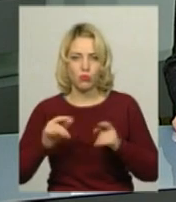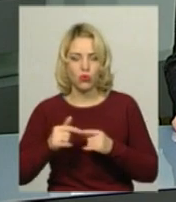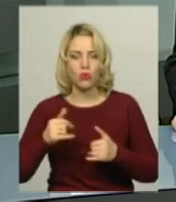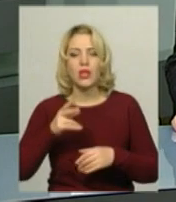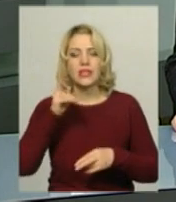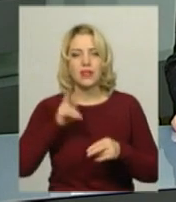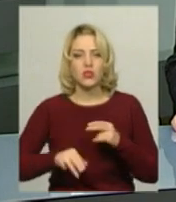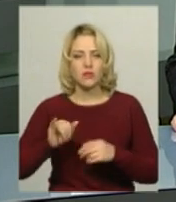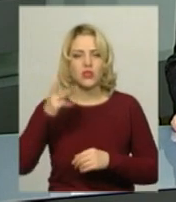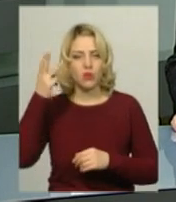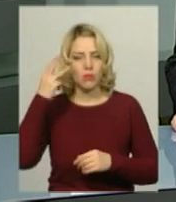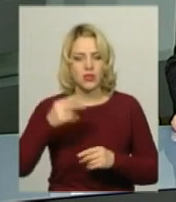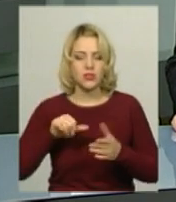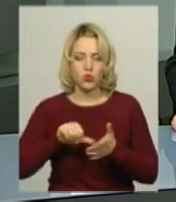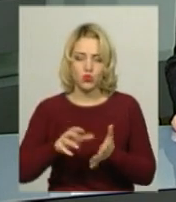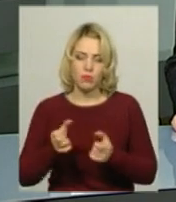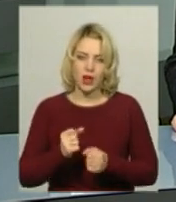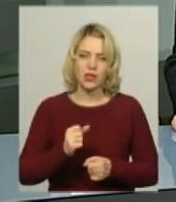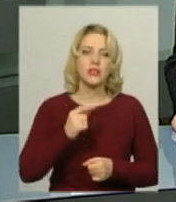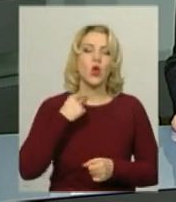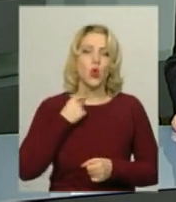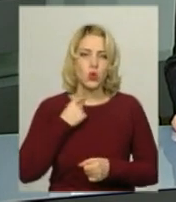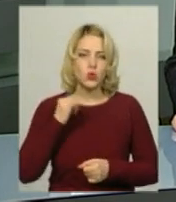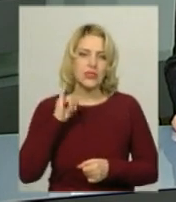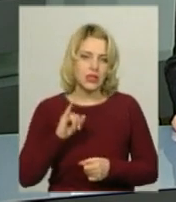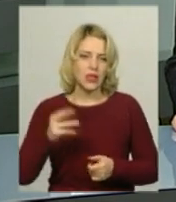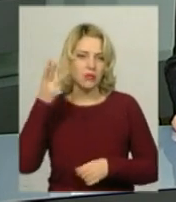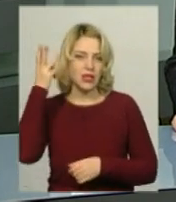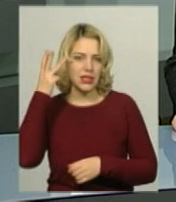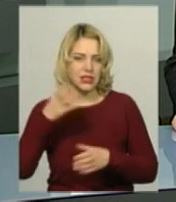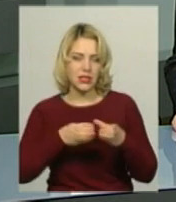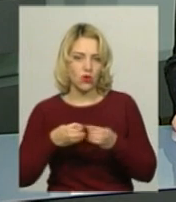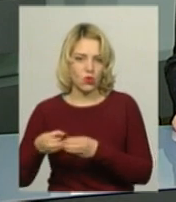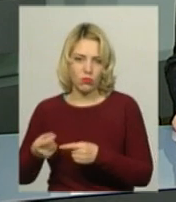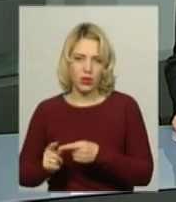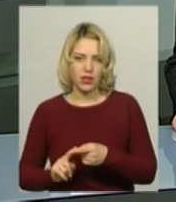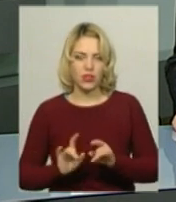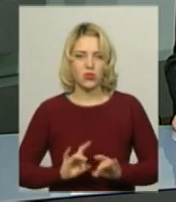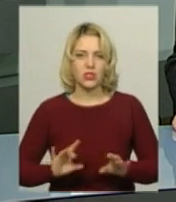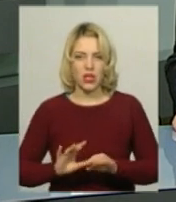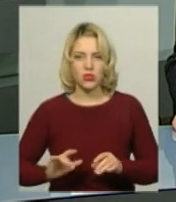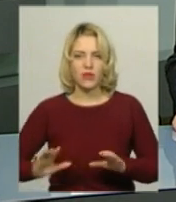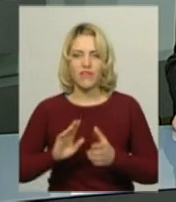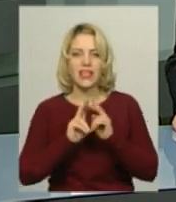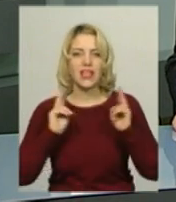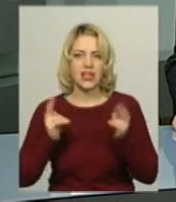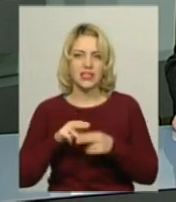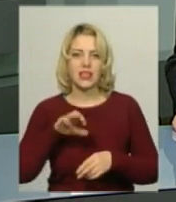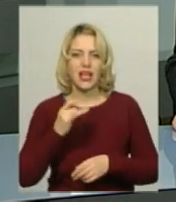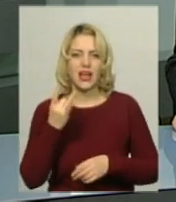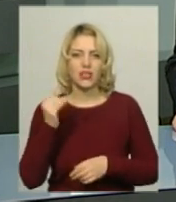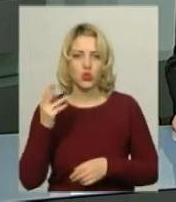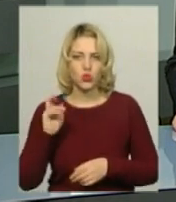Хмельницькому. Участь брали команди з Хмельницького та Луцька. Про це каже голова обласної федерації волейболу Іван Терещук. За його словами, це